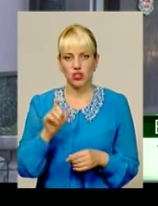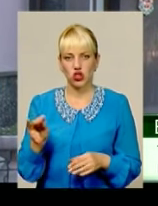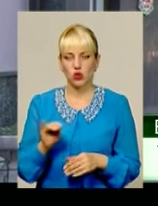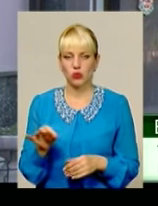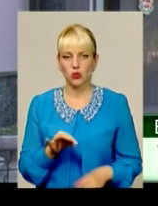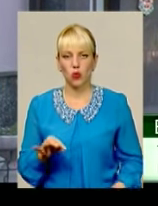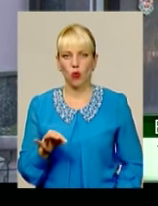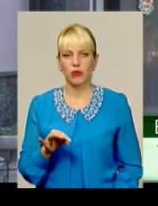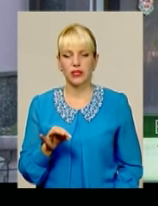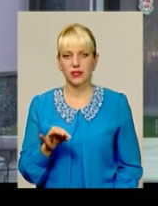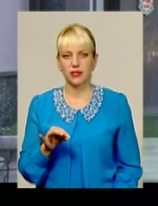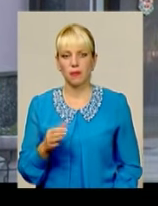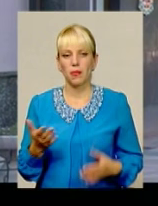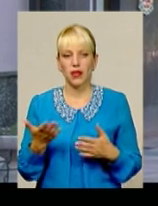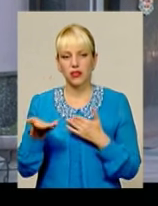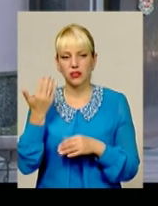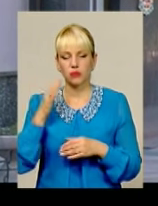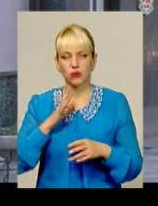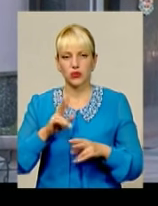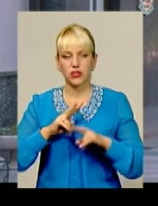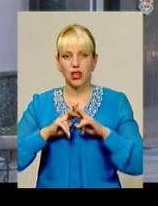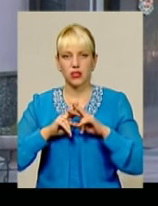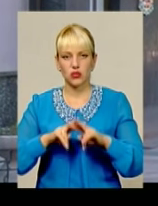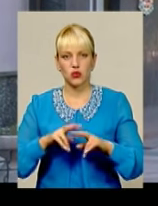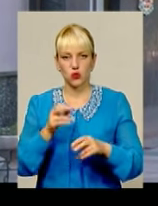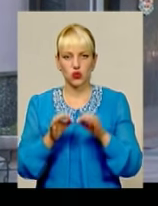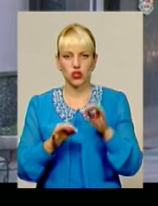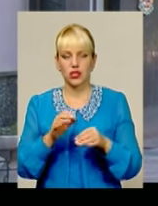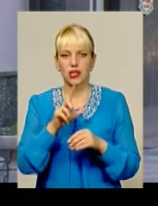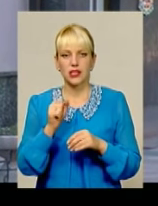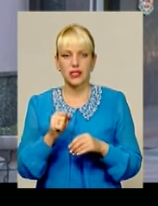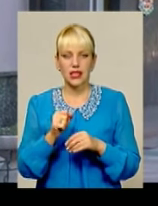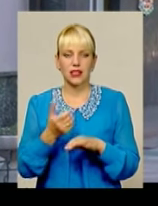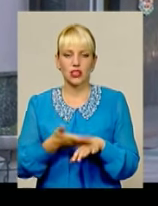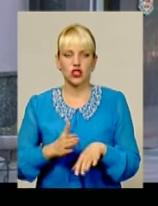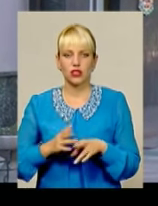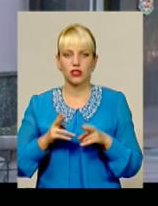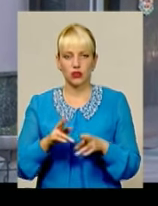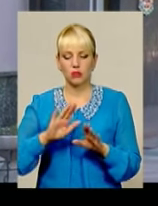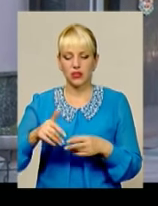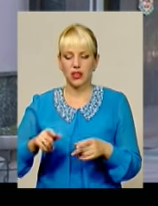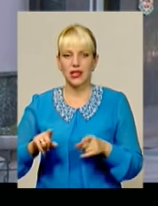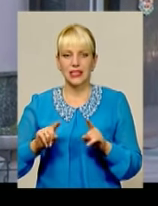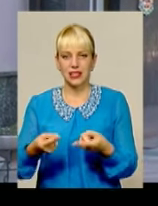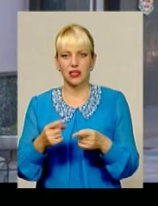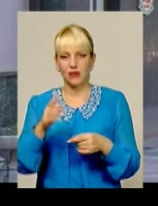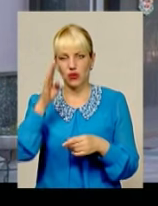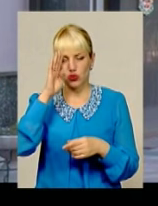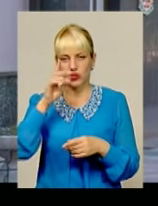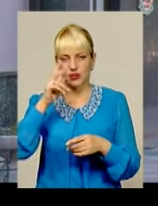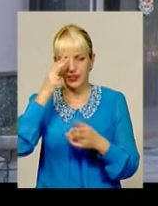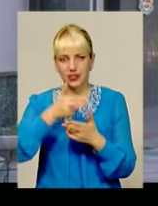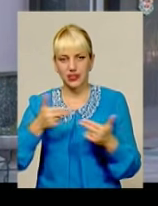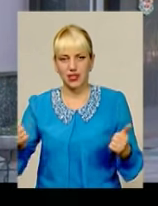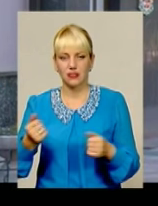Житомирської області, який раніше був засуджений за тяжкі злочини. Після затримання останній зізнався і